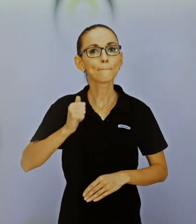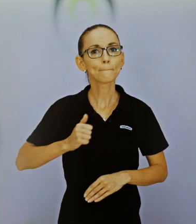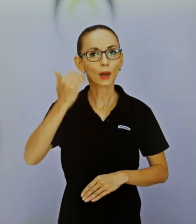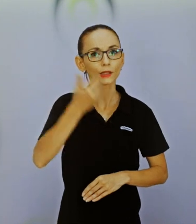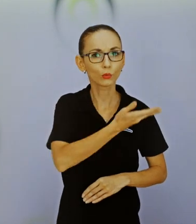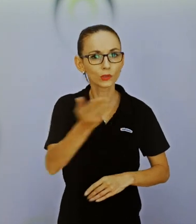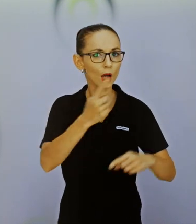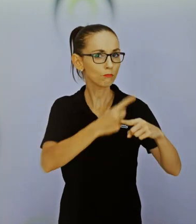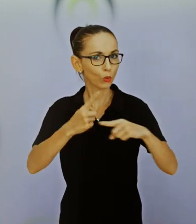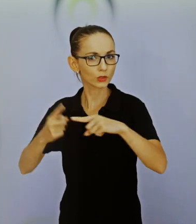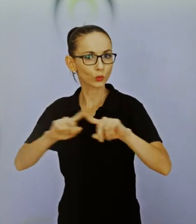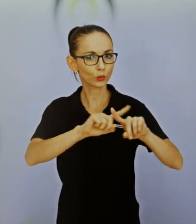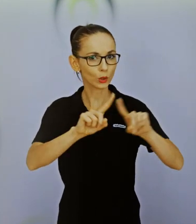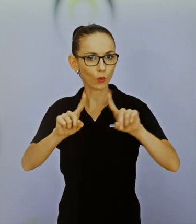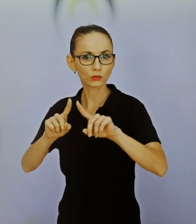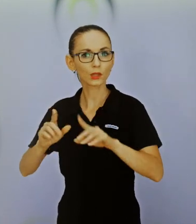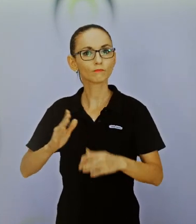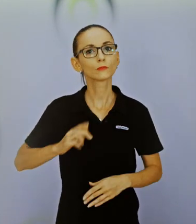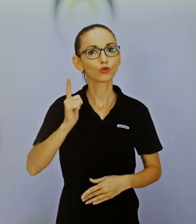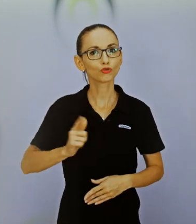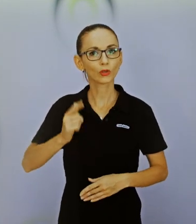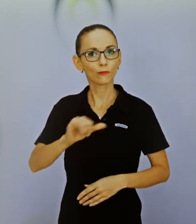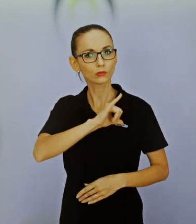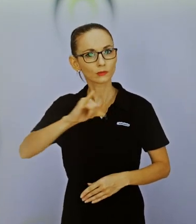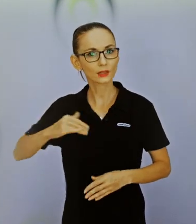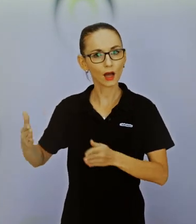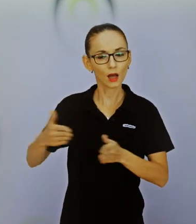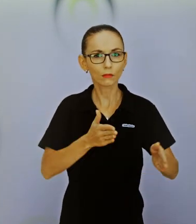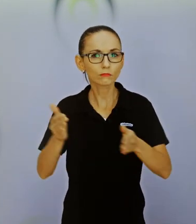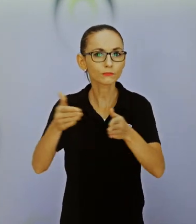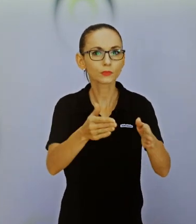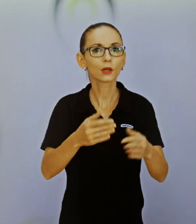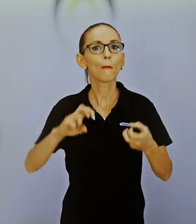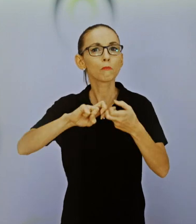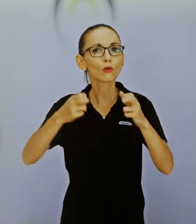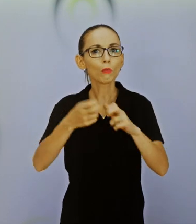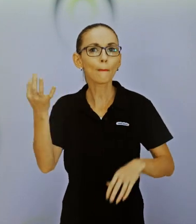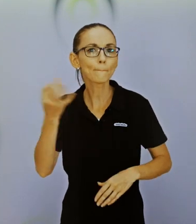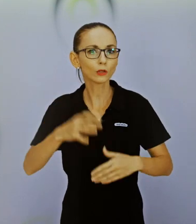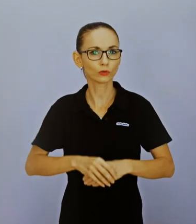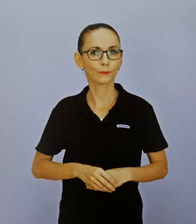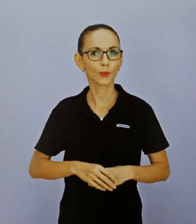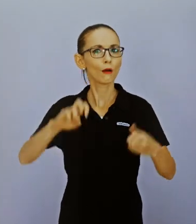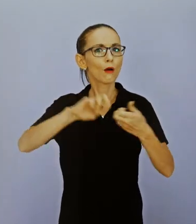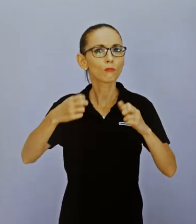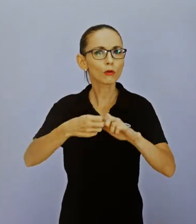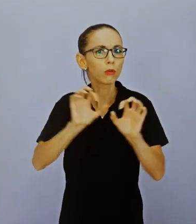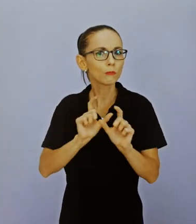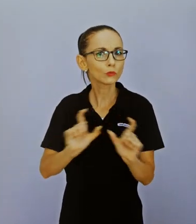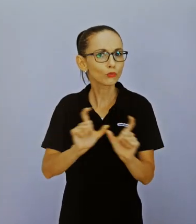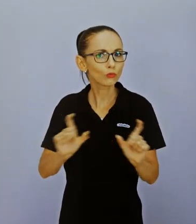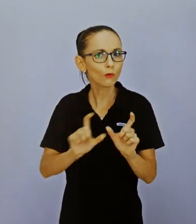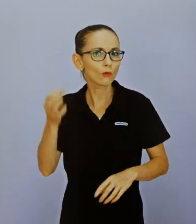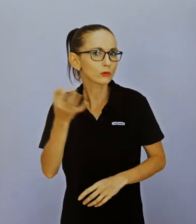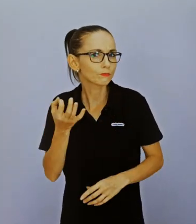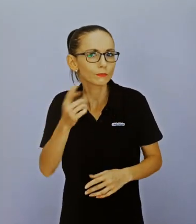a ako náhle ten mladý človek by o niečom chcel rozhodovať a hovoriť, tak bol hneď zastavený. Prečo je